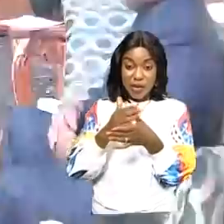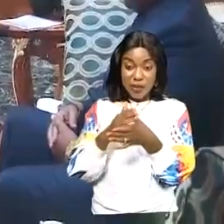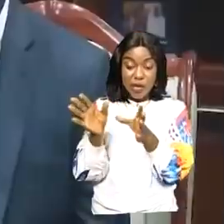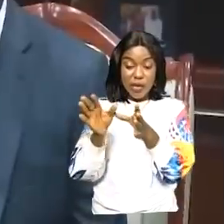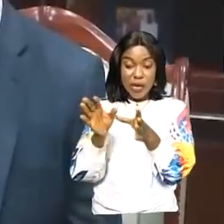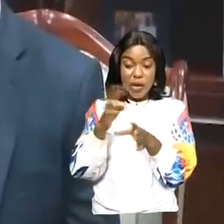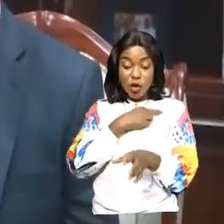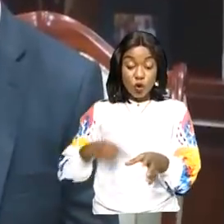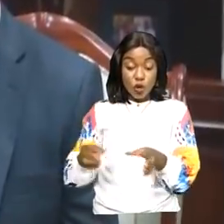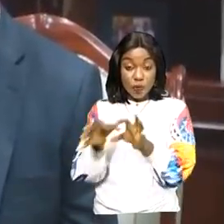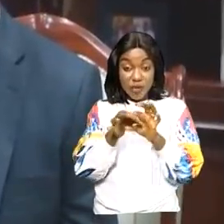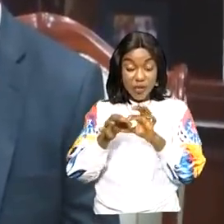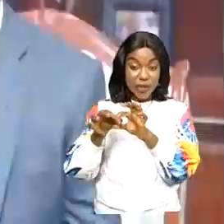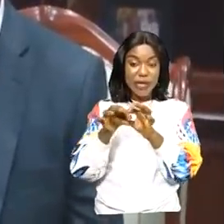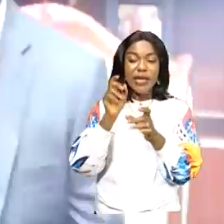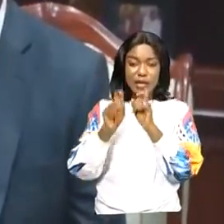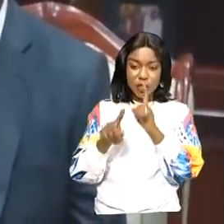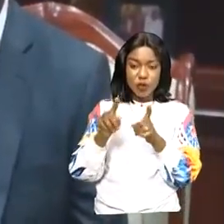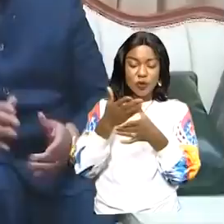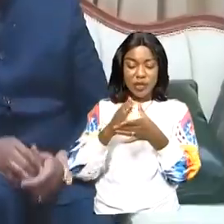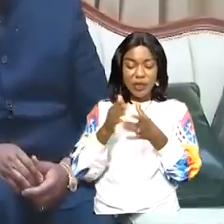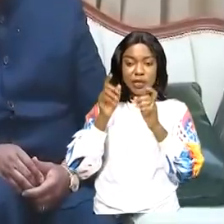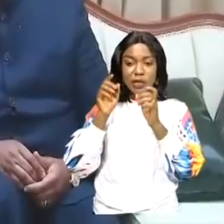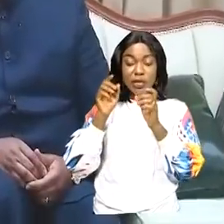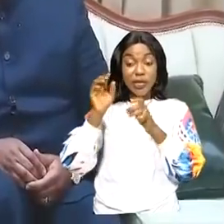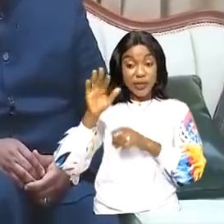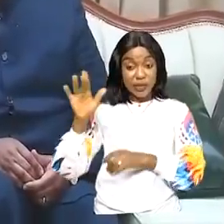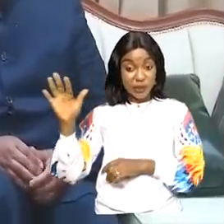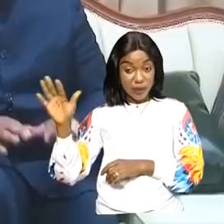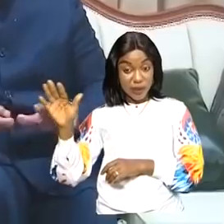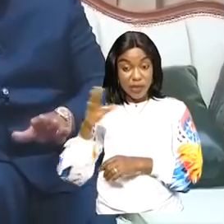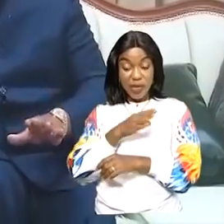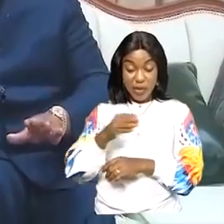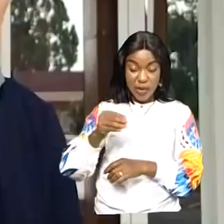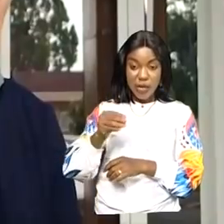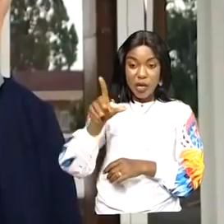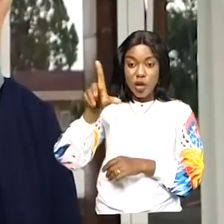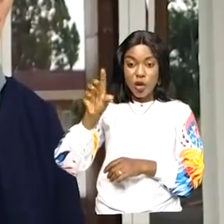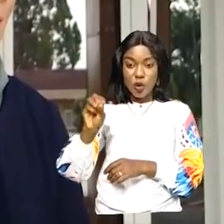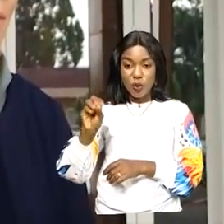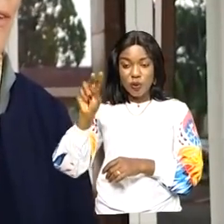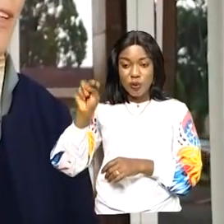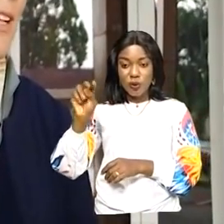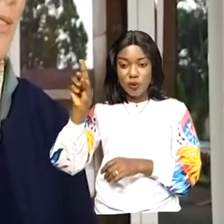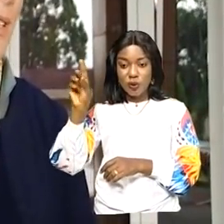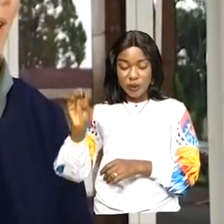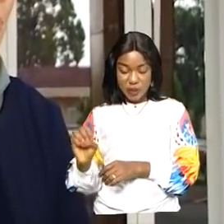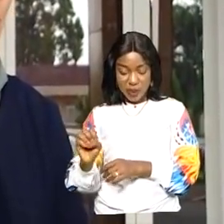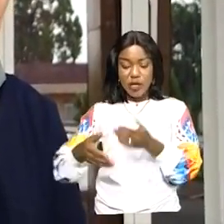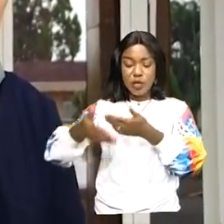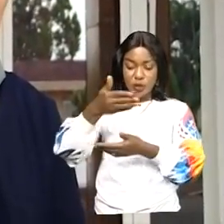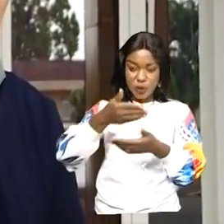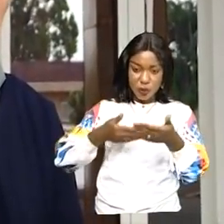questions liées aux relations économiques entre Kinshasa et Londres, la lutte contre le Covid-19, le changement climatique, sont